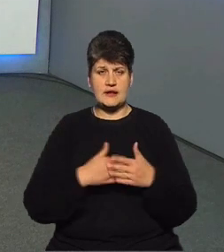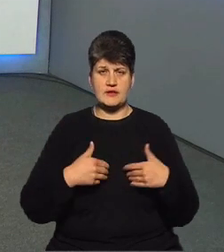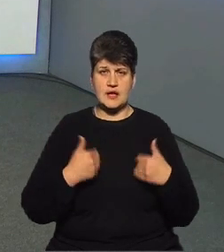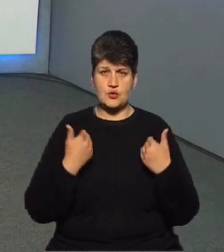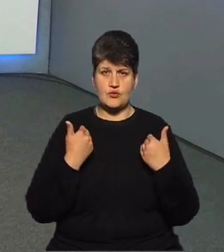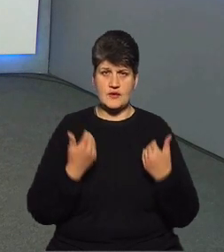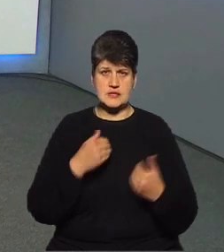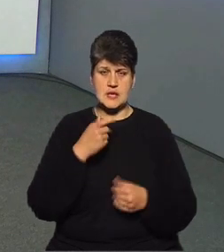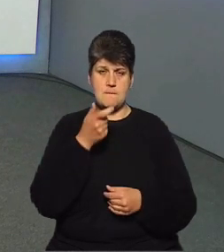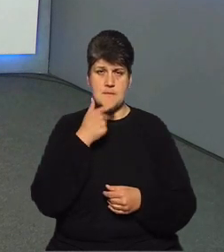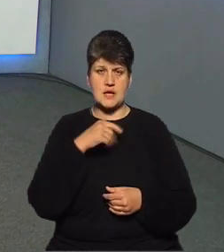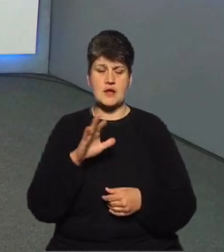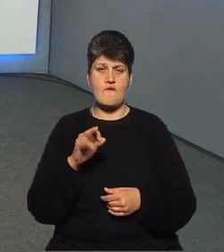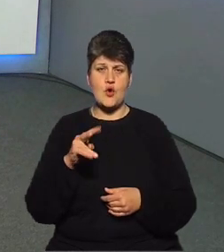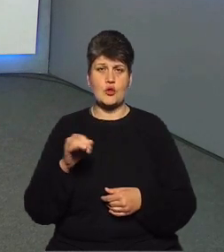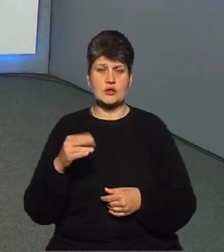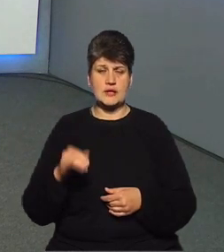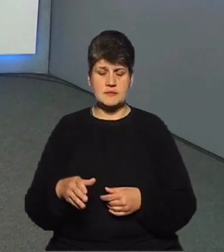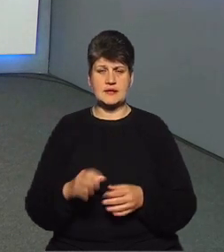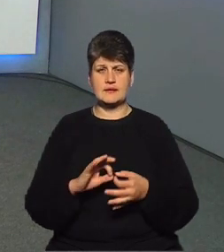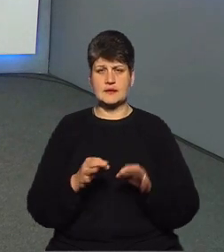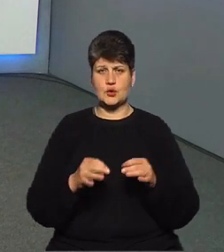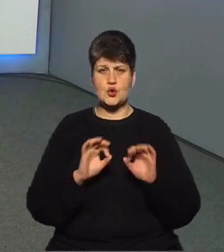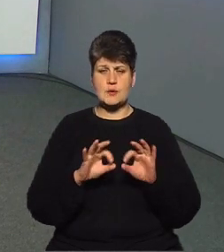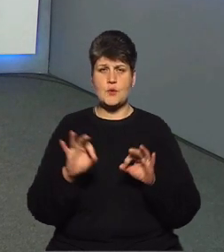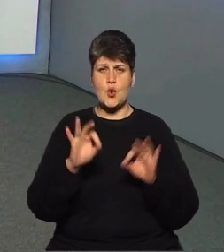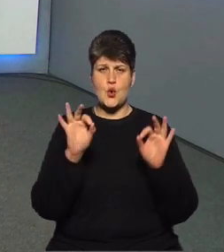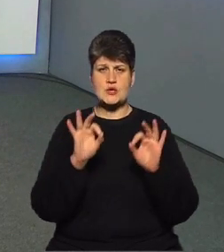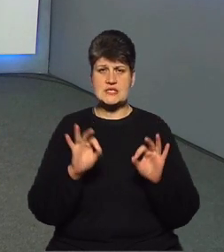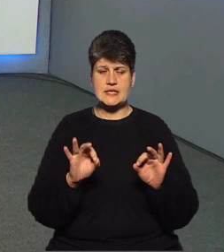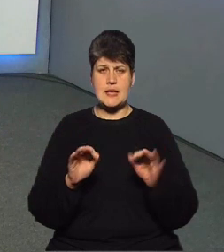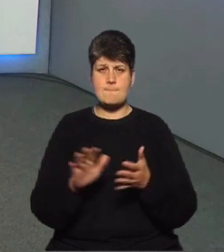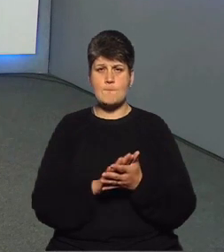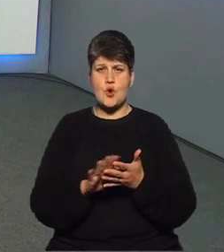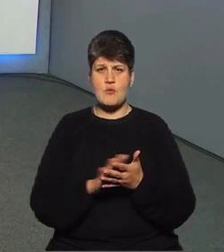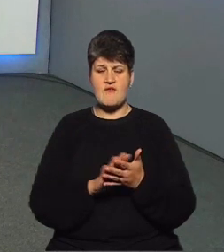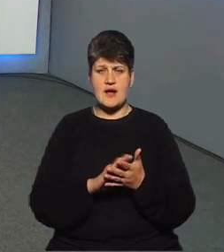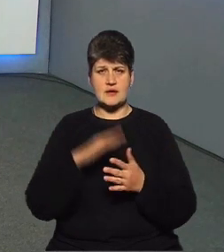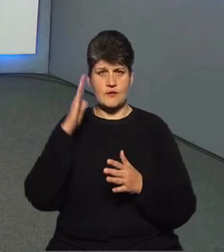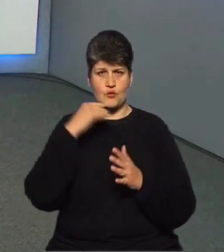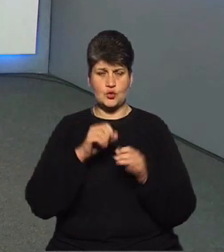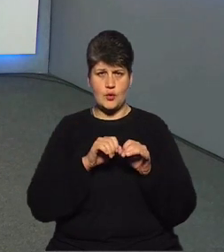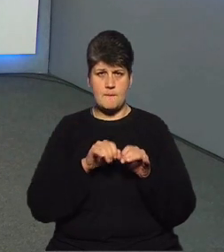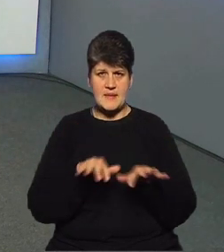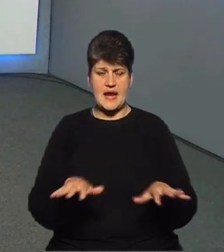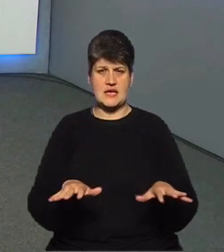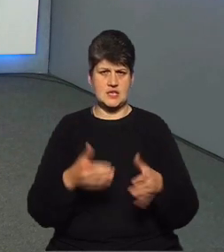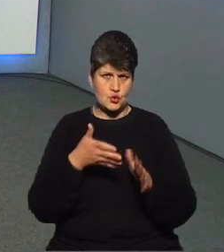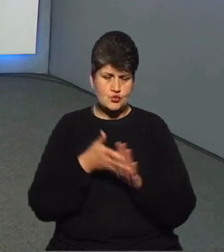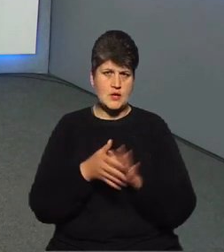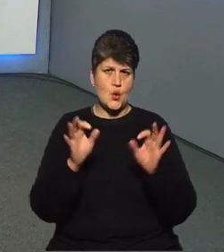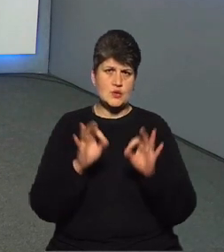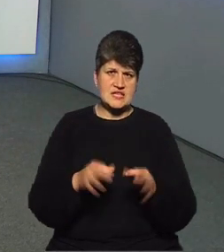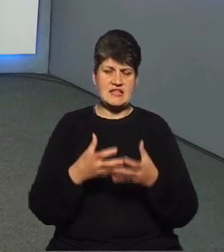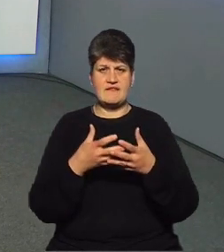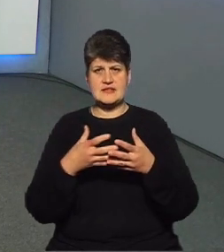Давайте трошки детальніше розкажемо про осіннє промивання водомереж. Не тільки є осіннє, я так розумію, є ще весняне, тому що